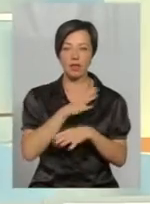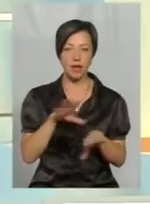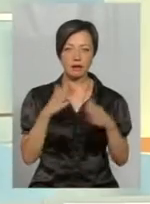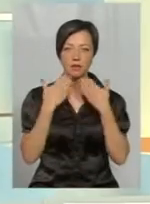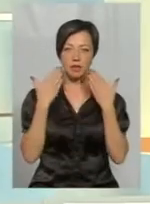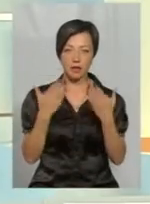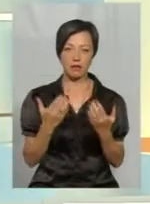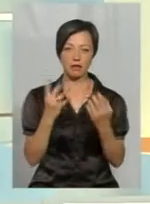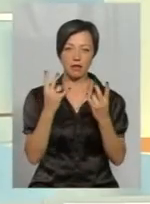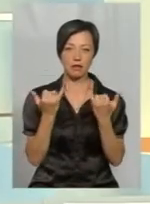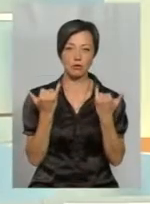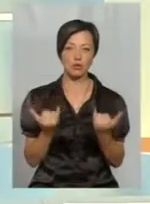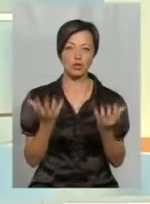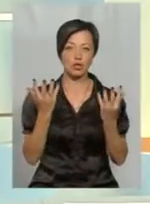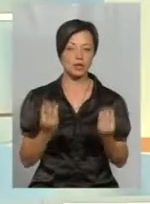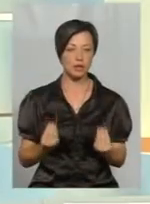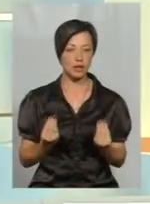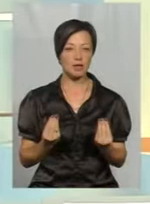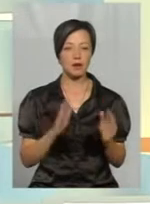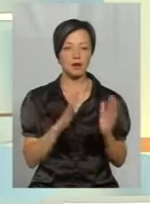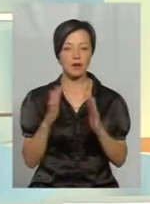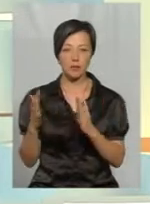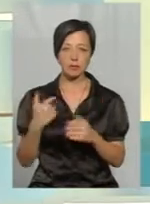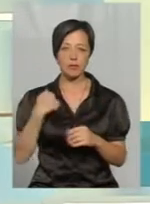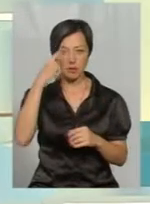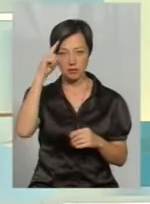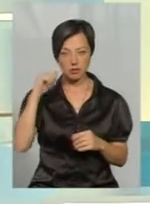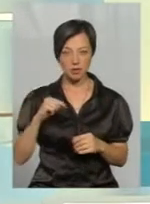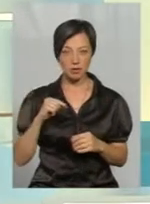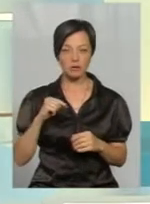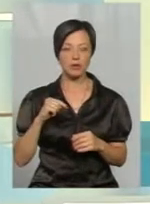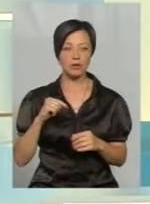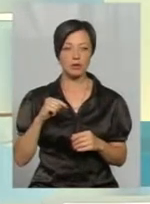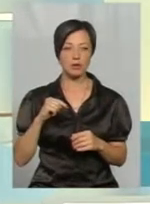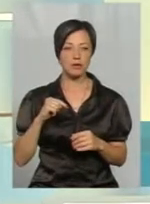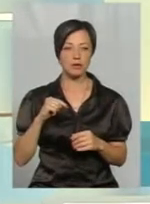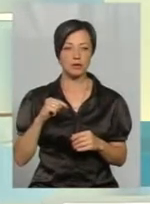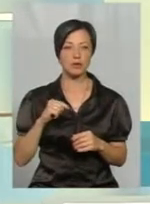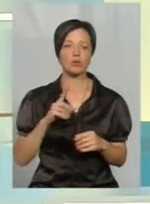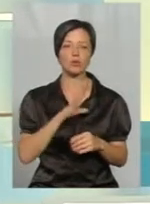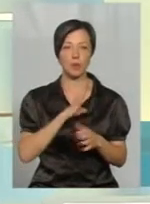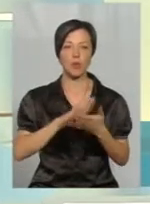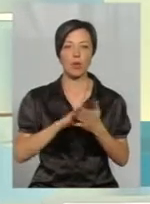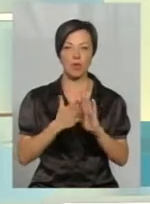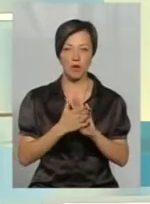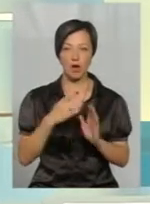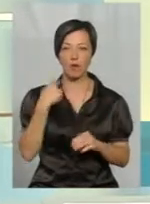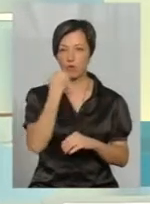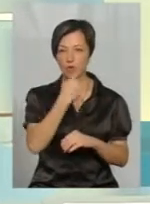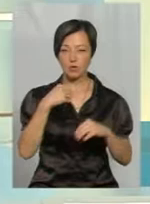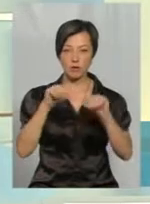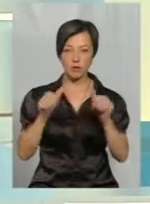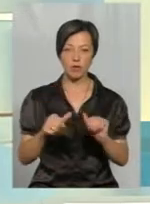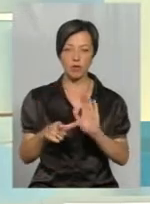на сьогоднішній день ті випадки, які мені відомі, домовлялись в усній формі